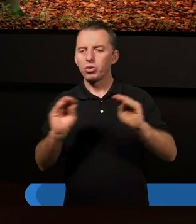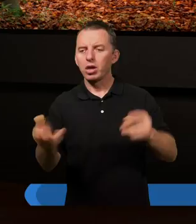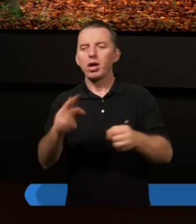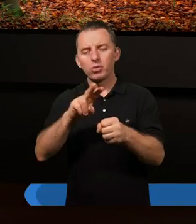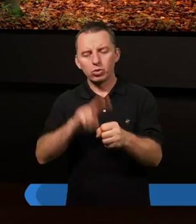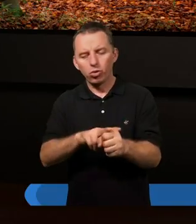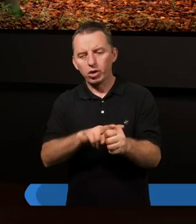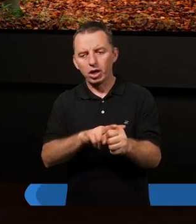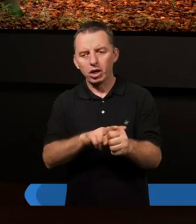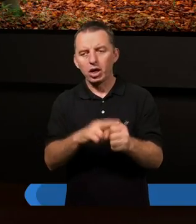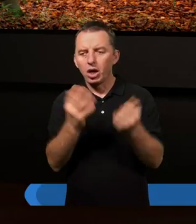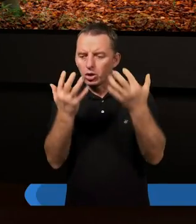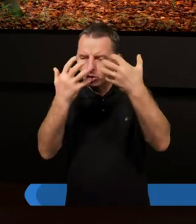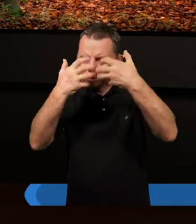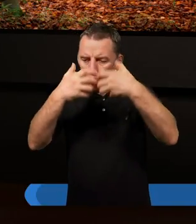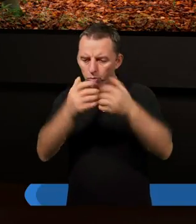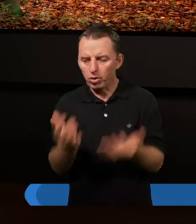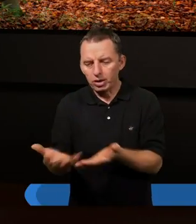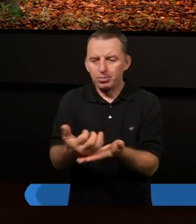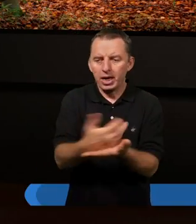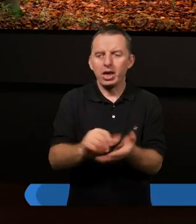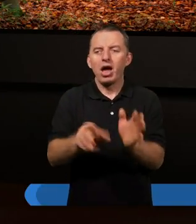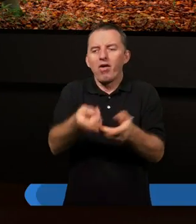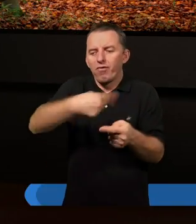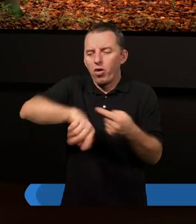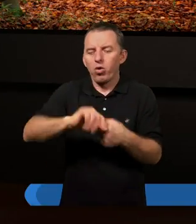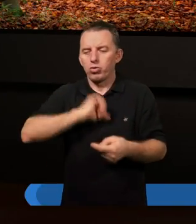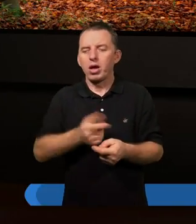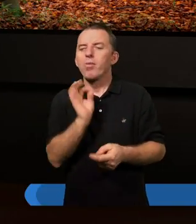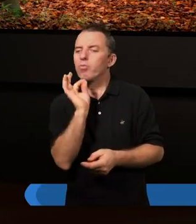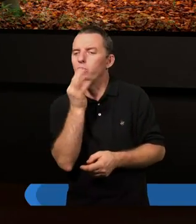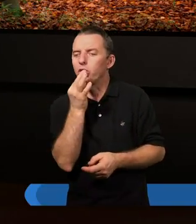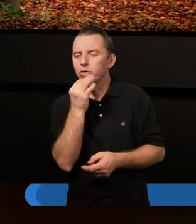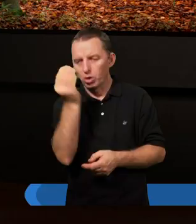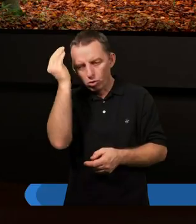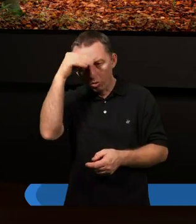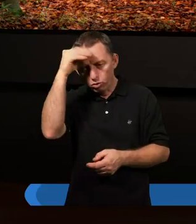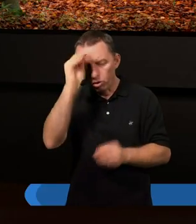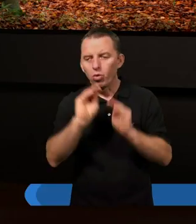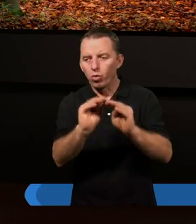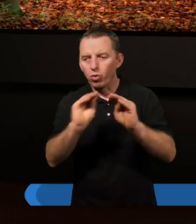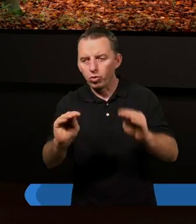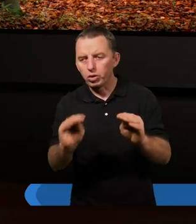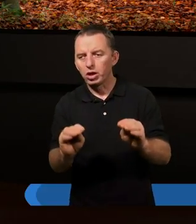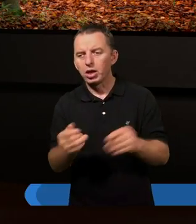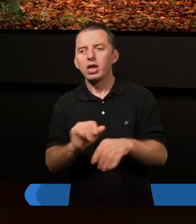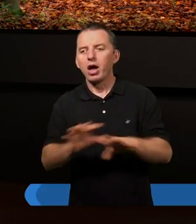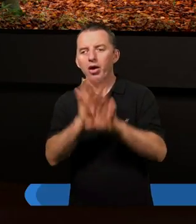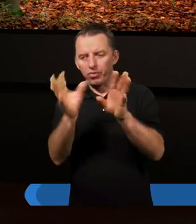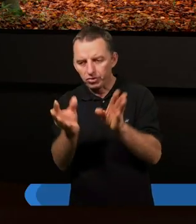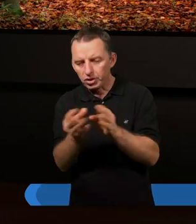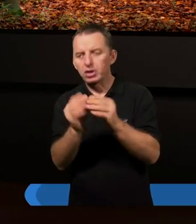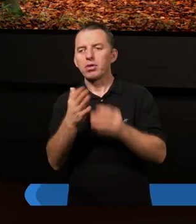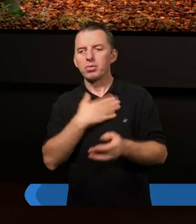który skupiał wokół siebie młodszych uczniów, uczył ich tak jak Chrystus miał